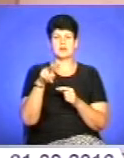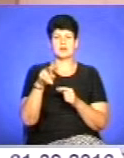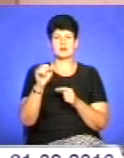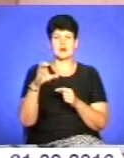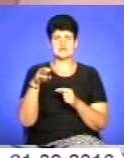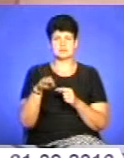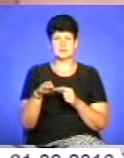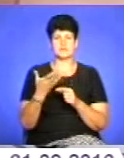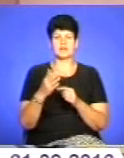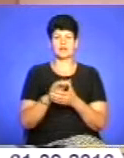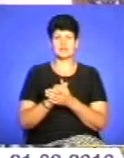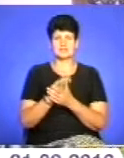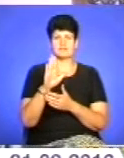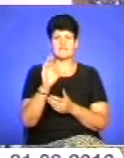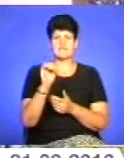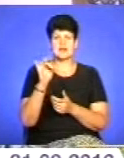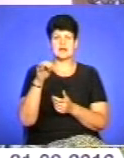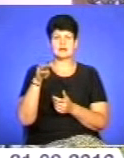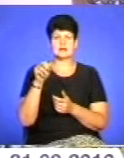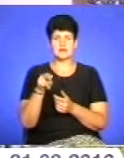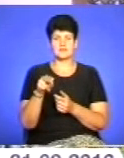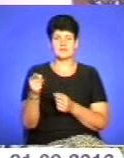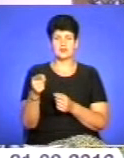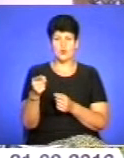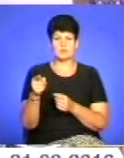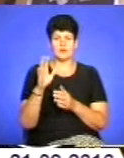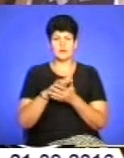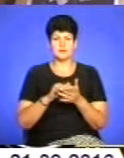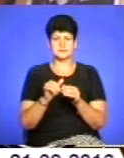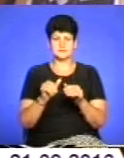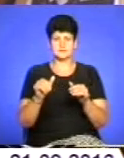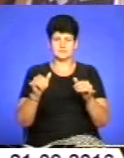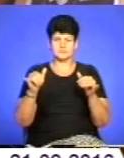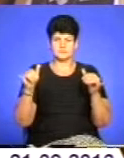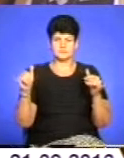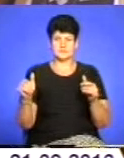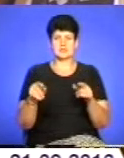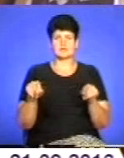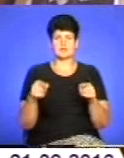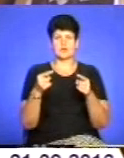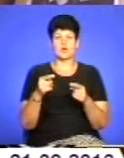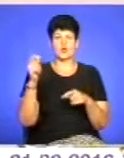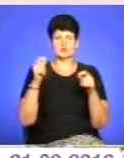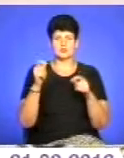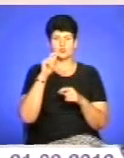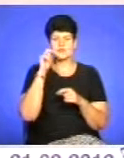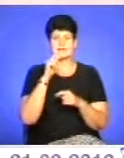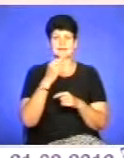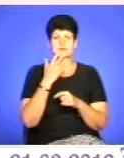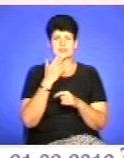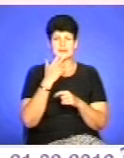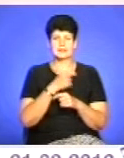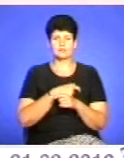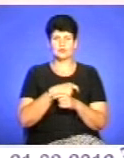товариства «Вертеп» у Тернополі. Далі його діяльність розширилась. Засновник Конгресу українських націоналістів, депутат